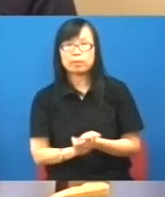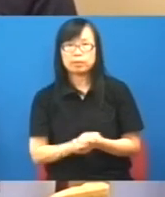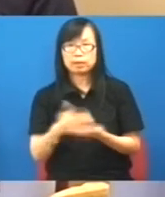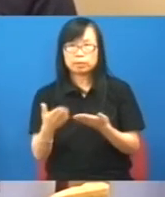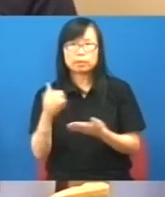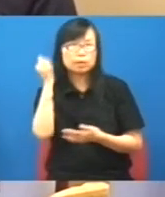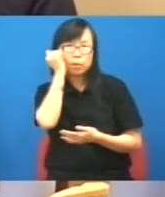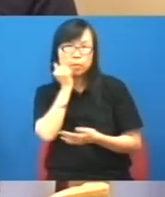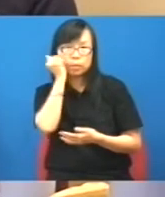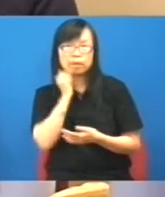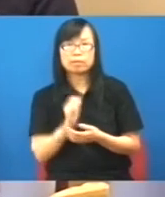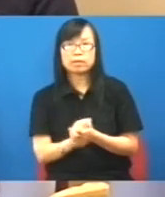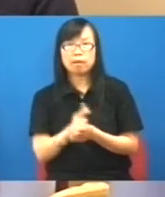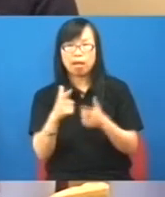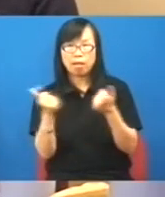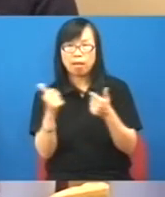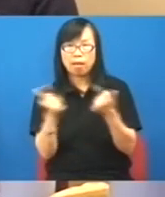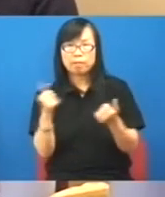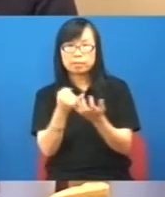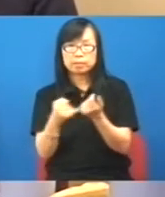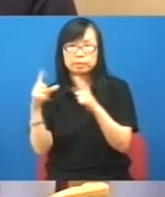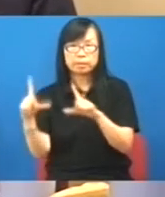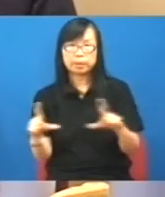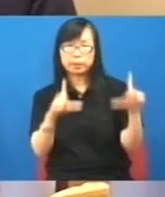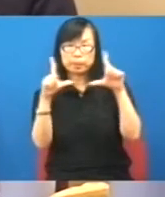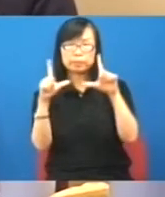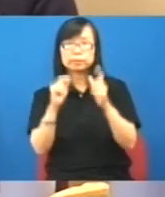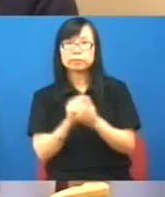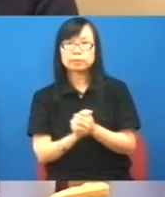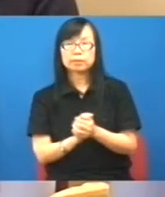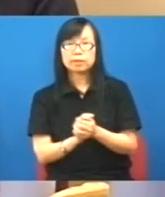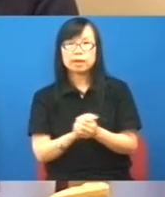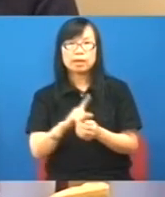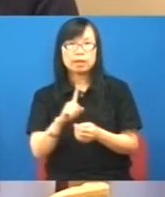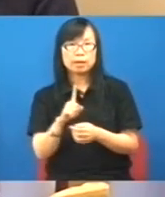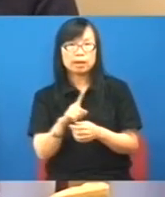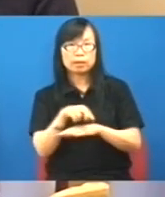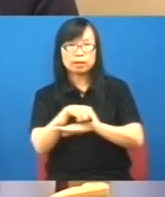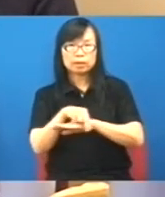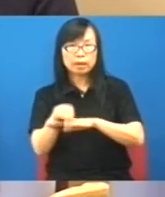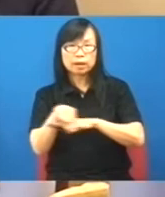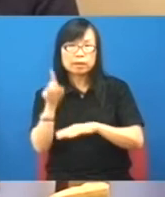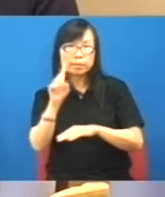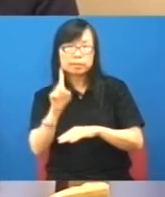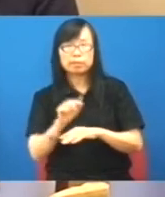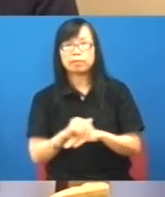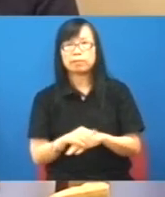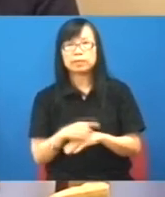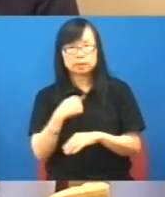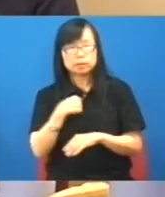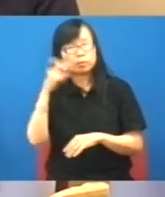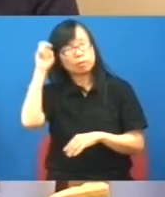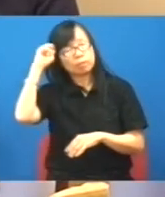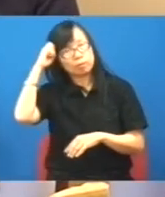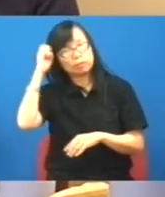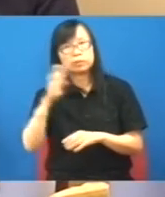無醫的人他有一個合適的生活這個合適的尺度在哪裡這個真的要考慮因為